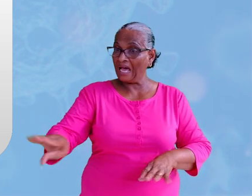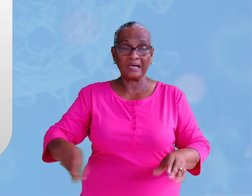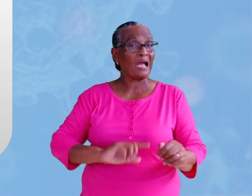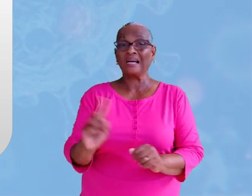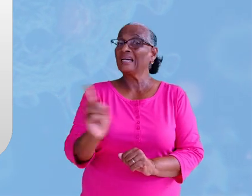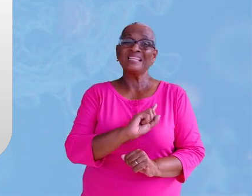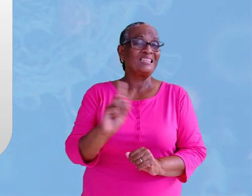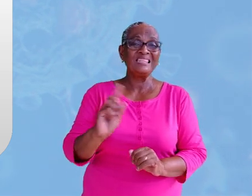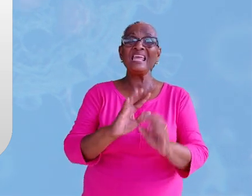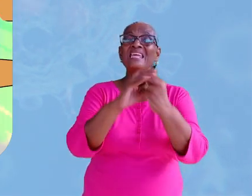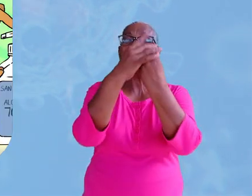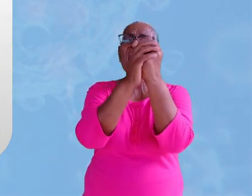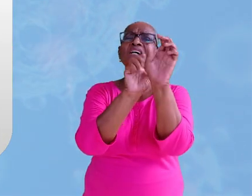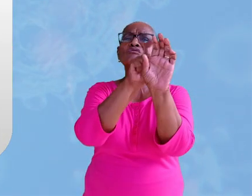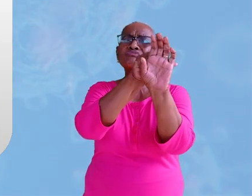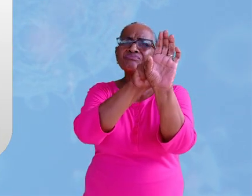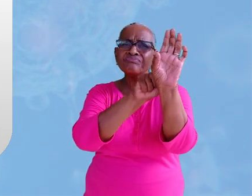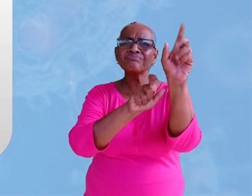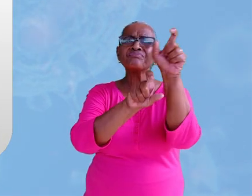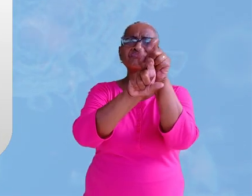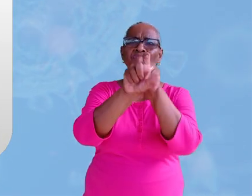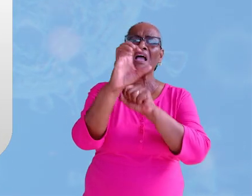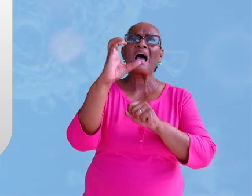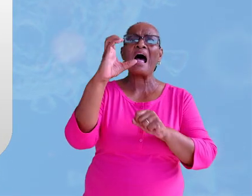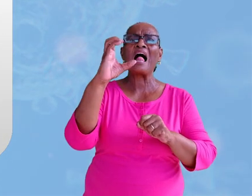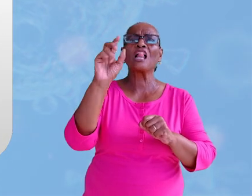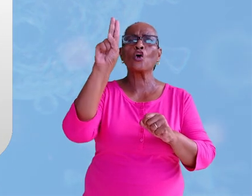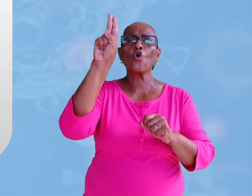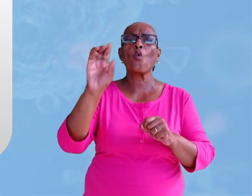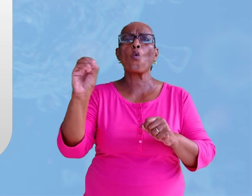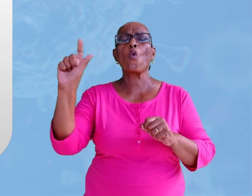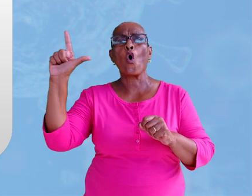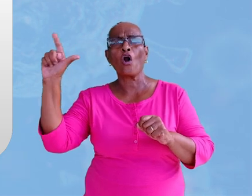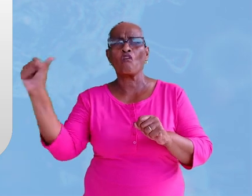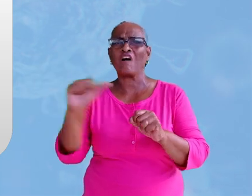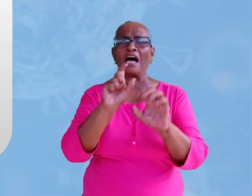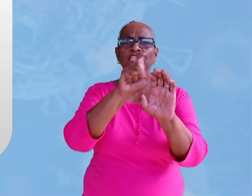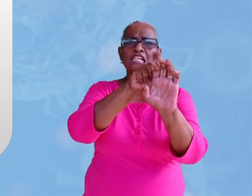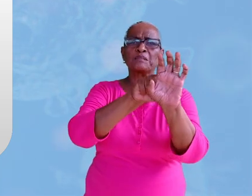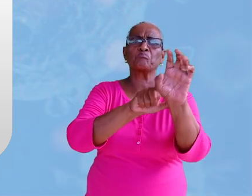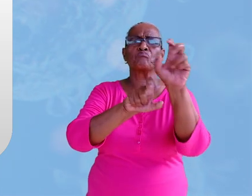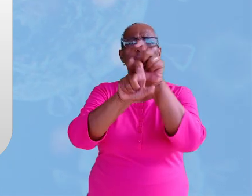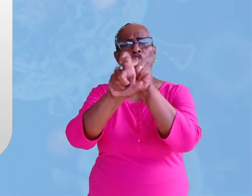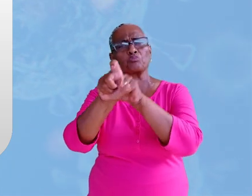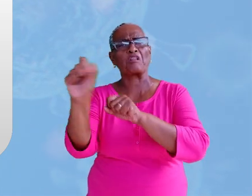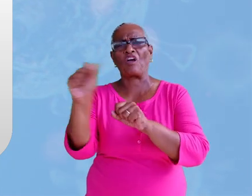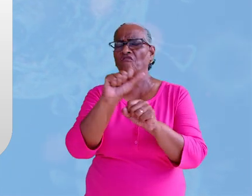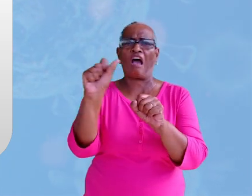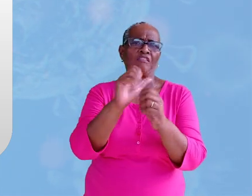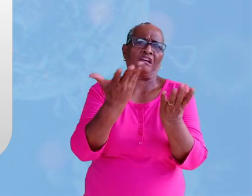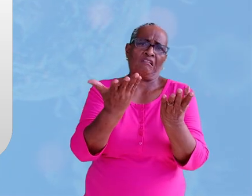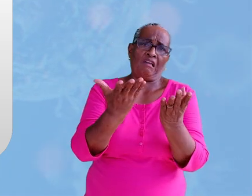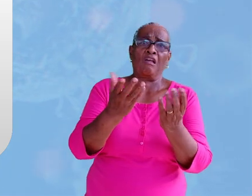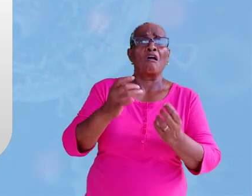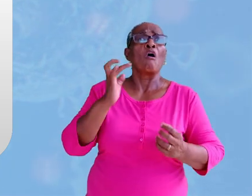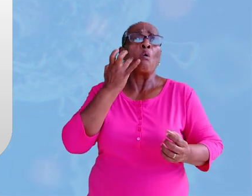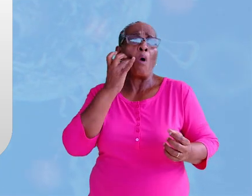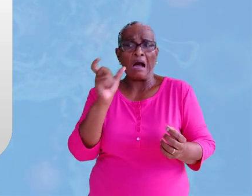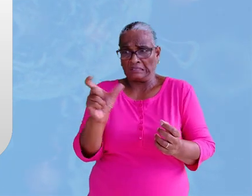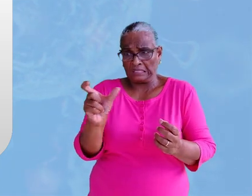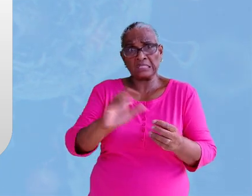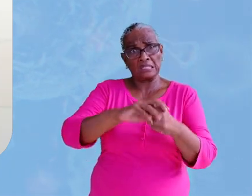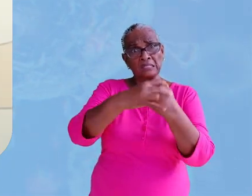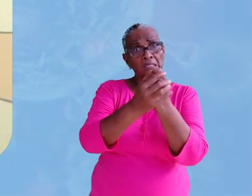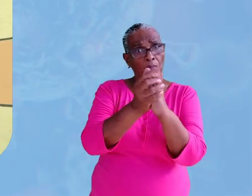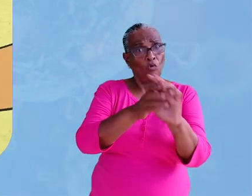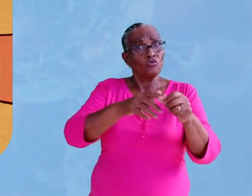je handen desinfecteren met alcohol of andere ontsmettingsmiddelen maar gewoon met water en zeep is